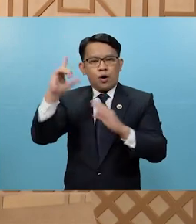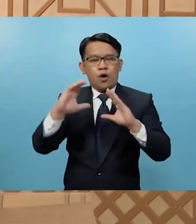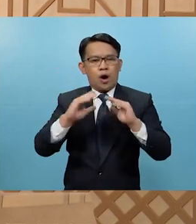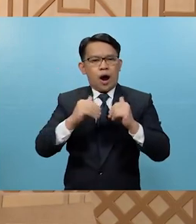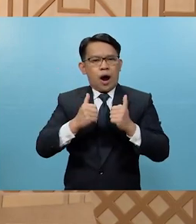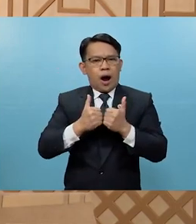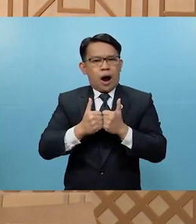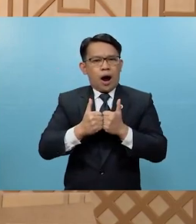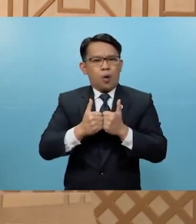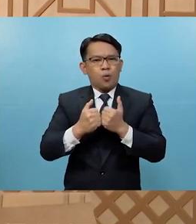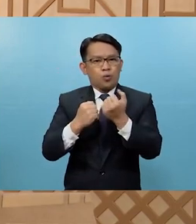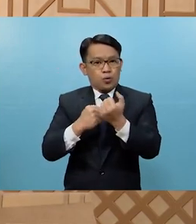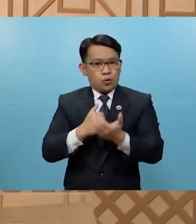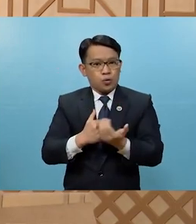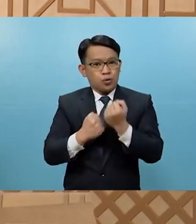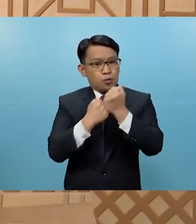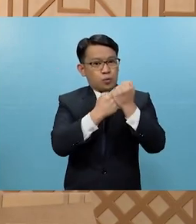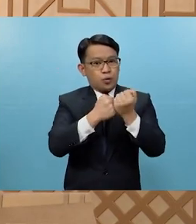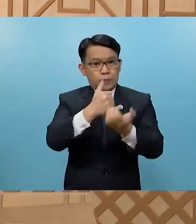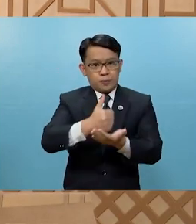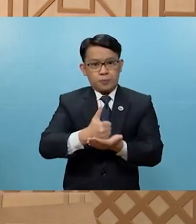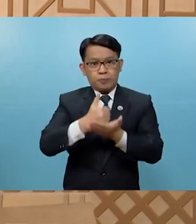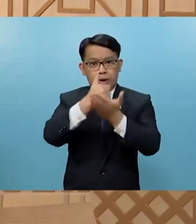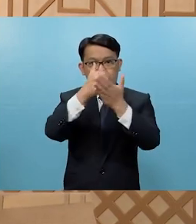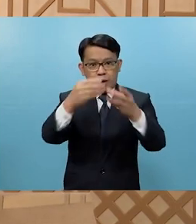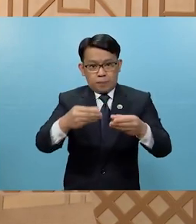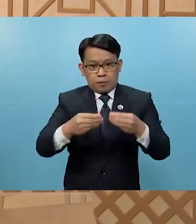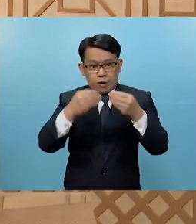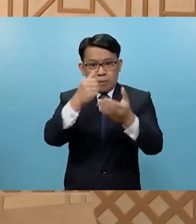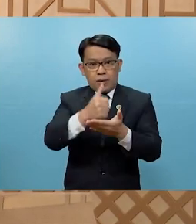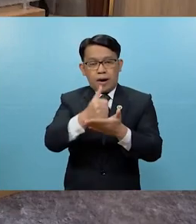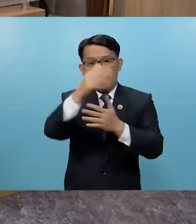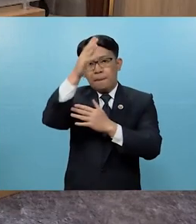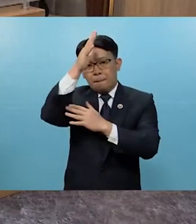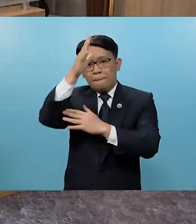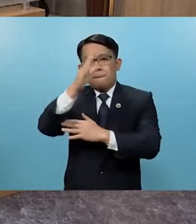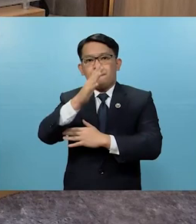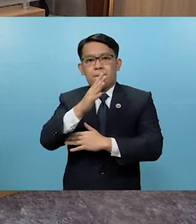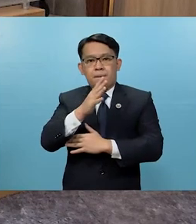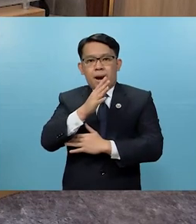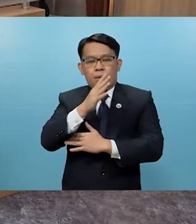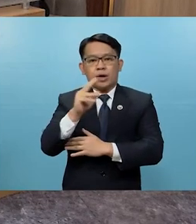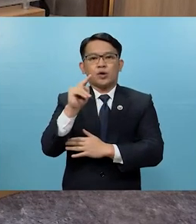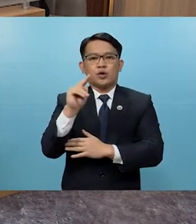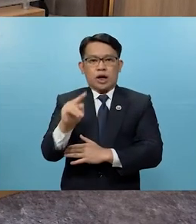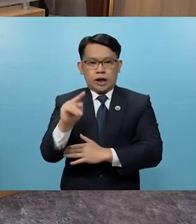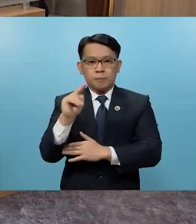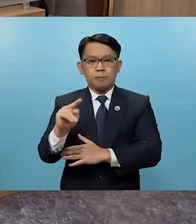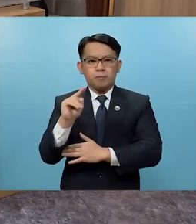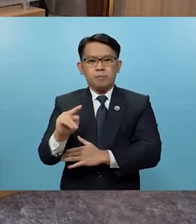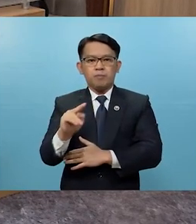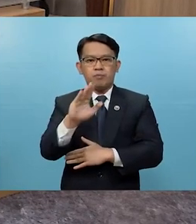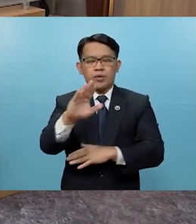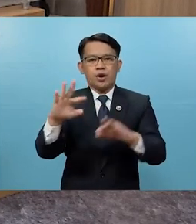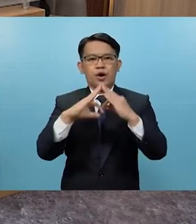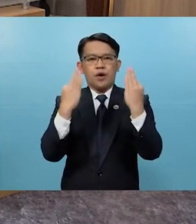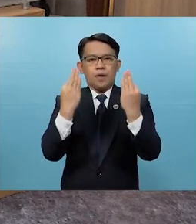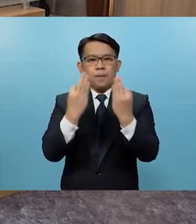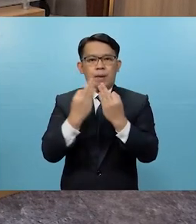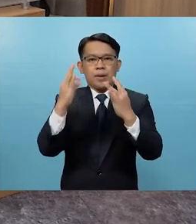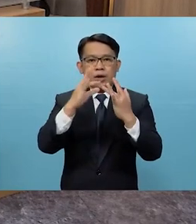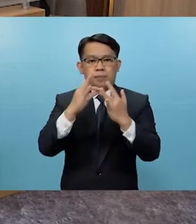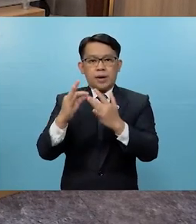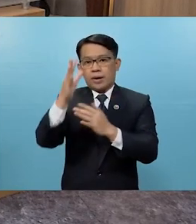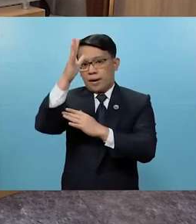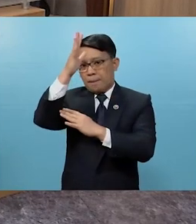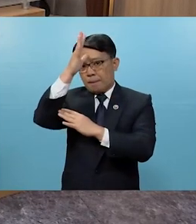masusustentuhan o maipoprovide ng mga magulang yung mga pangangailangan po ng kanilang pamilya, lalo na po